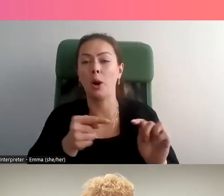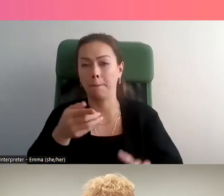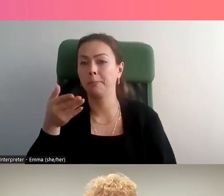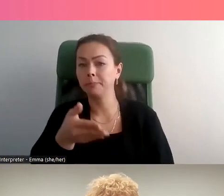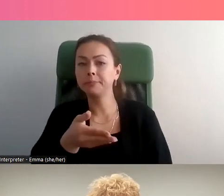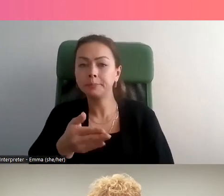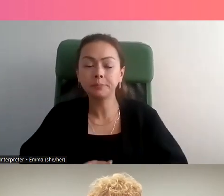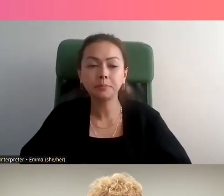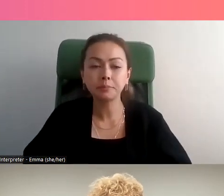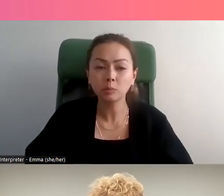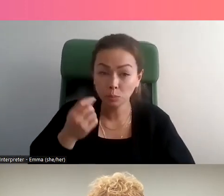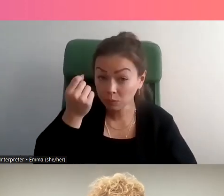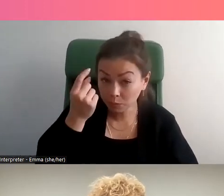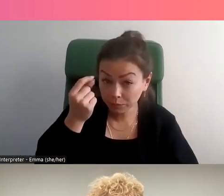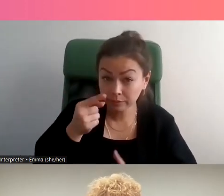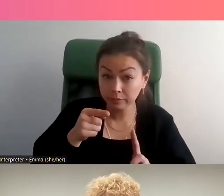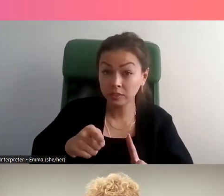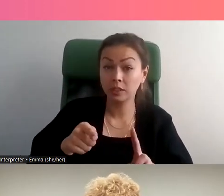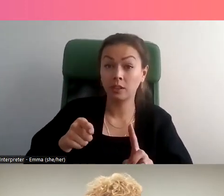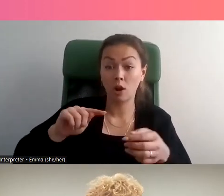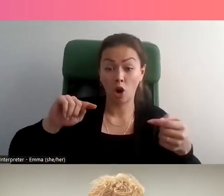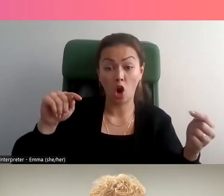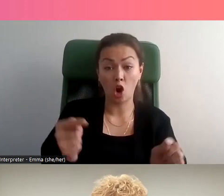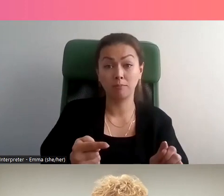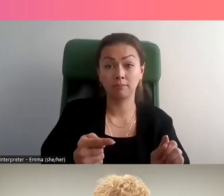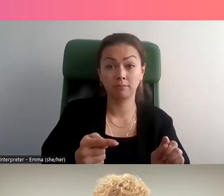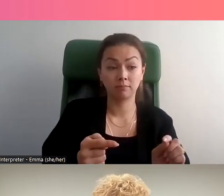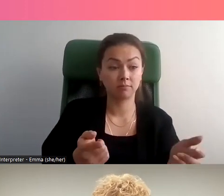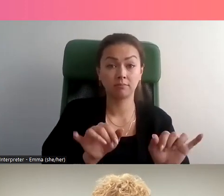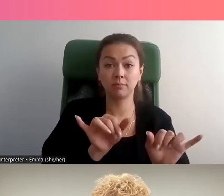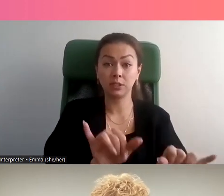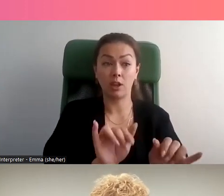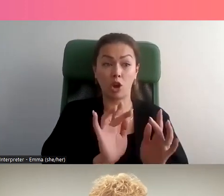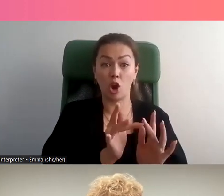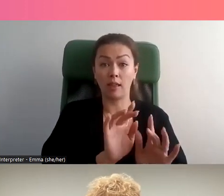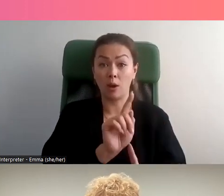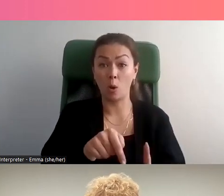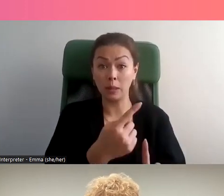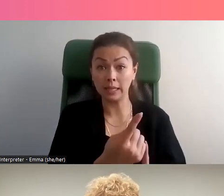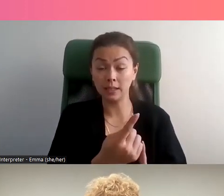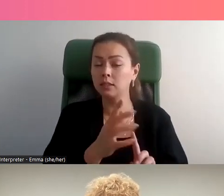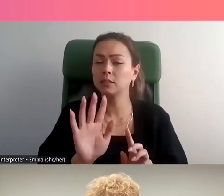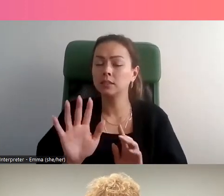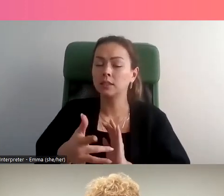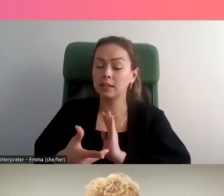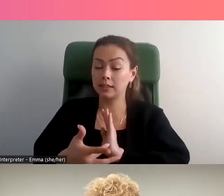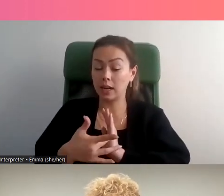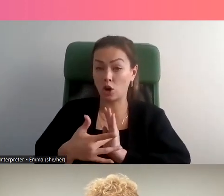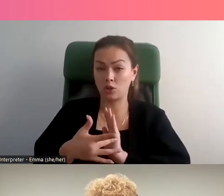les méfaits en ligne. Malheureusement, les méfaits ne sont pas seulement en ligne. Lorsque nous parlons de